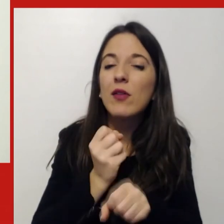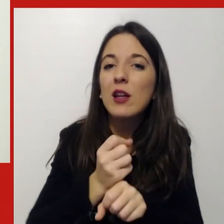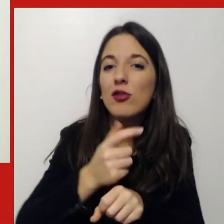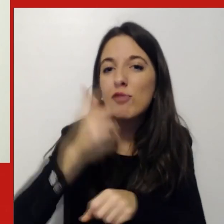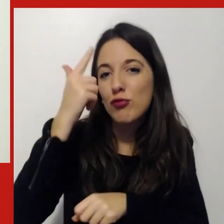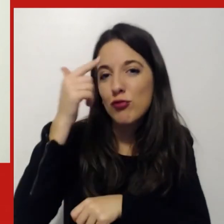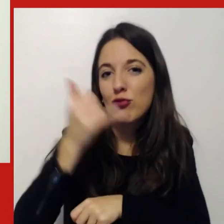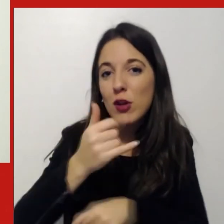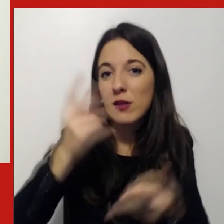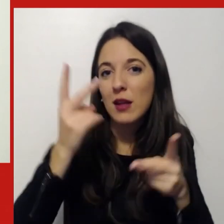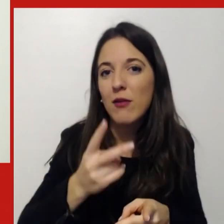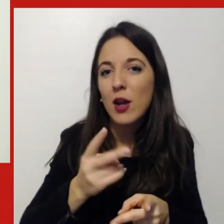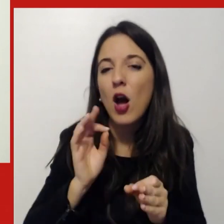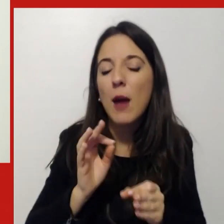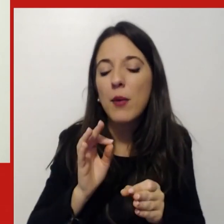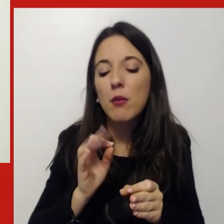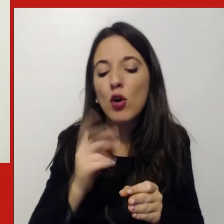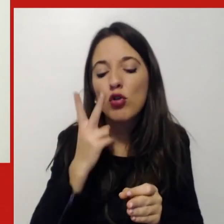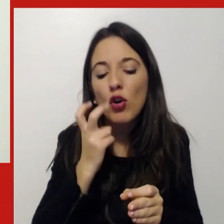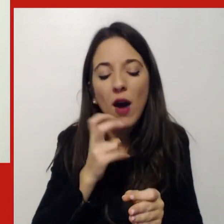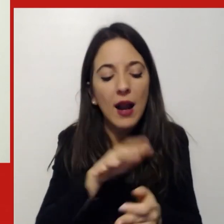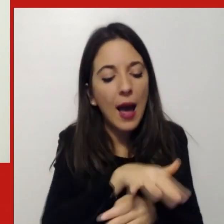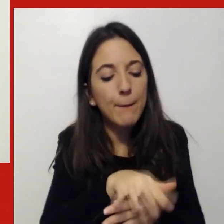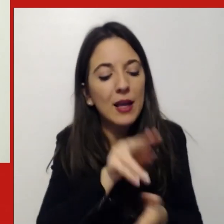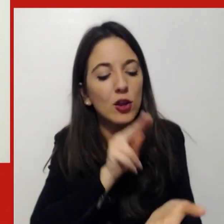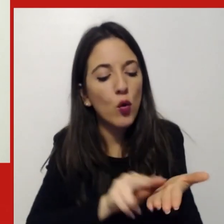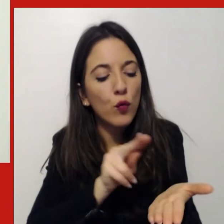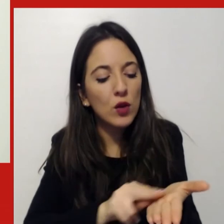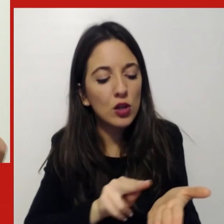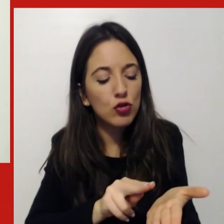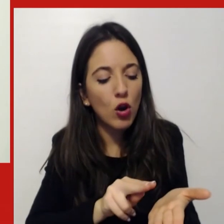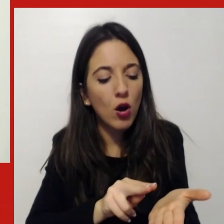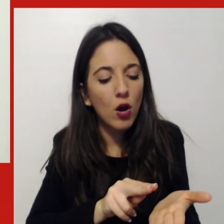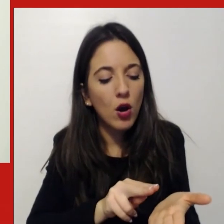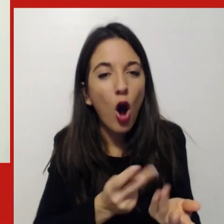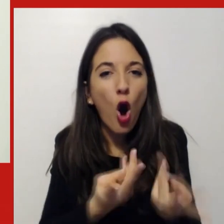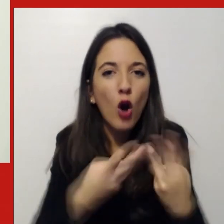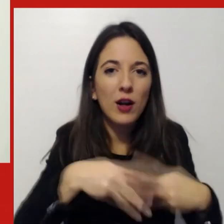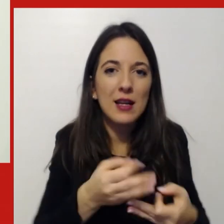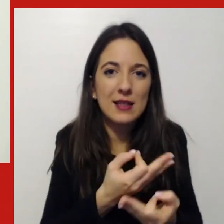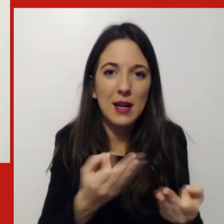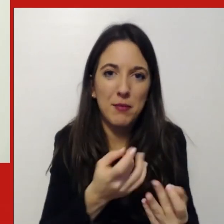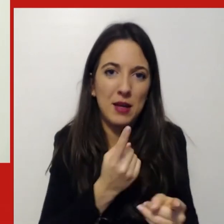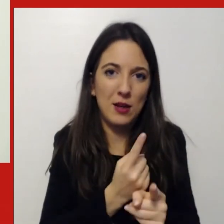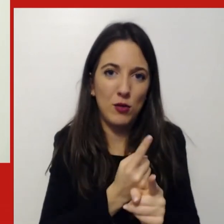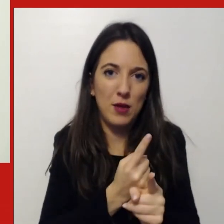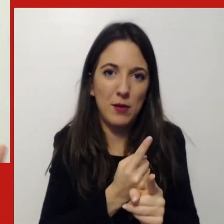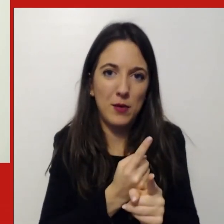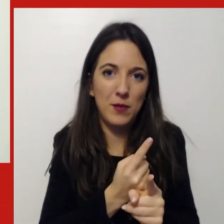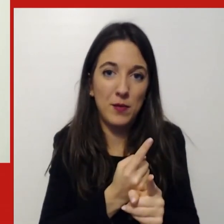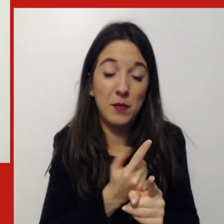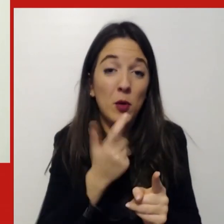equilibri che ci permettano di riappropriarci della piacevolezza del vantaggio di